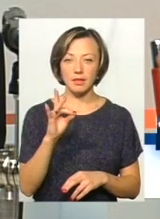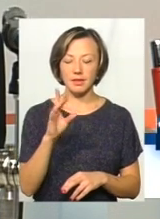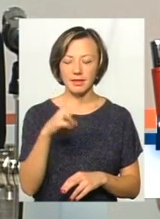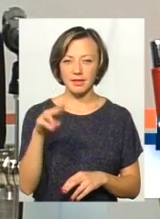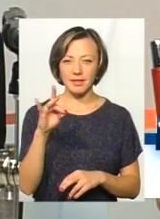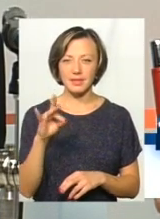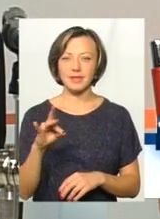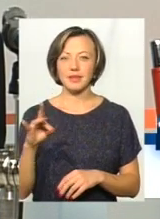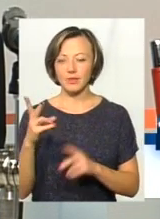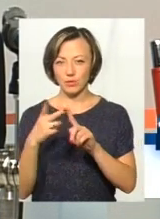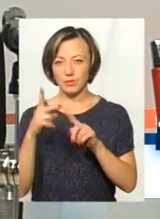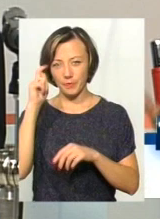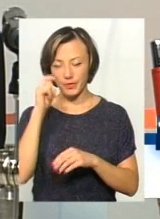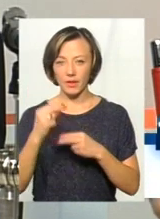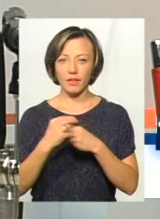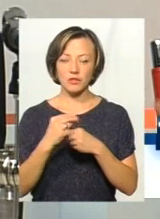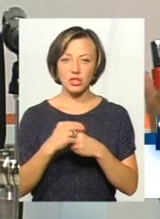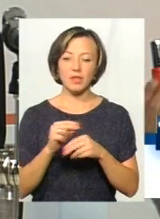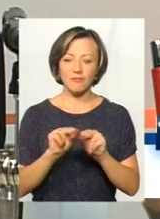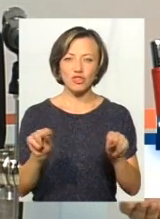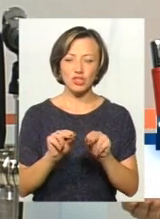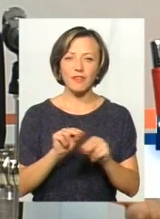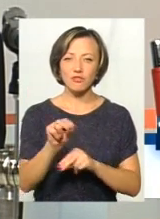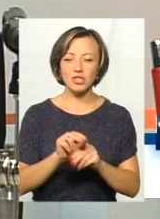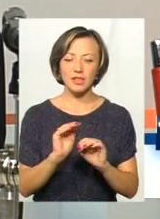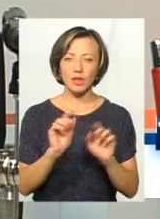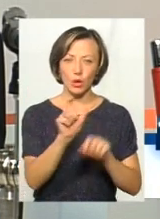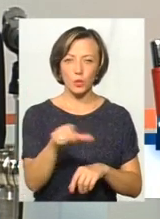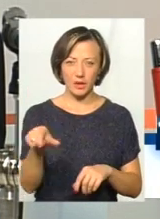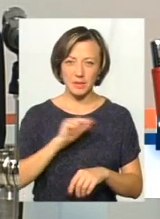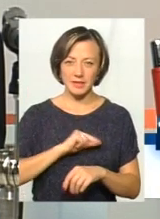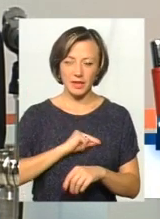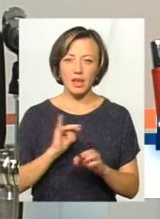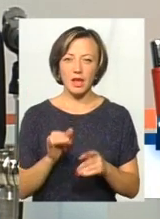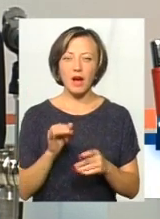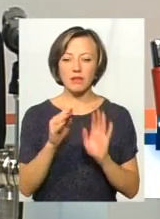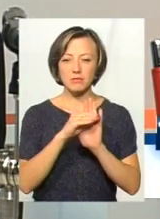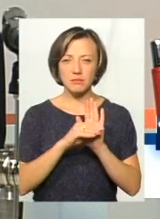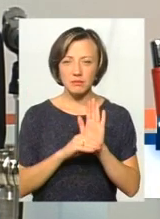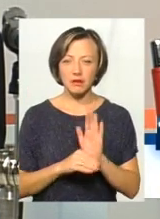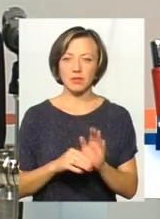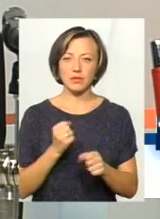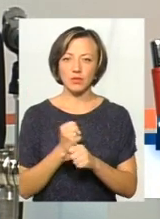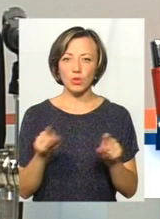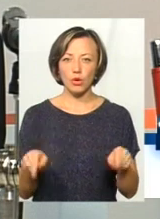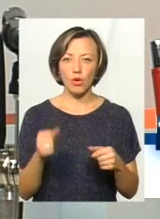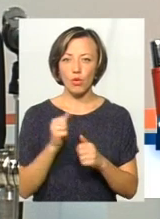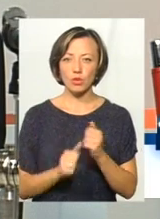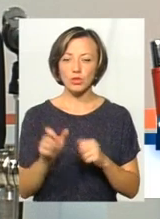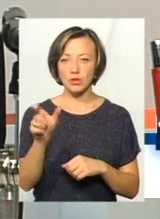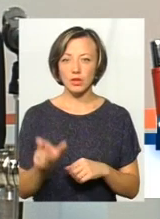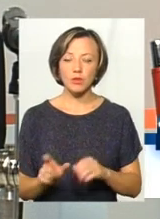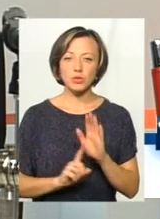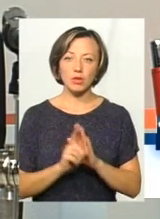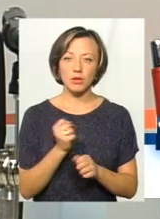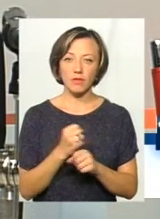як працювати в цій системі, як вносити дані, як графіки створювати. І кожен реєстратор починає свій робочий день з